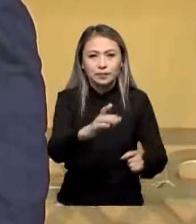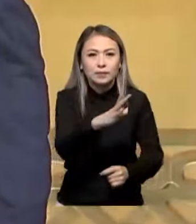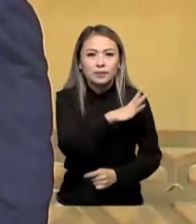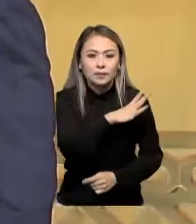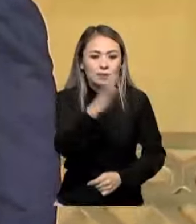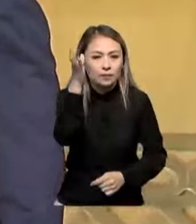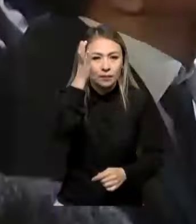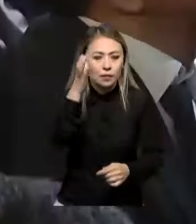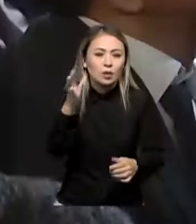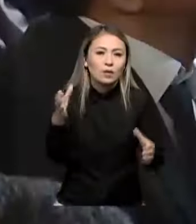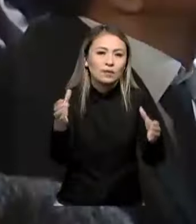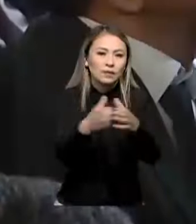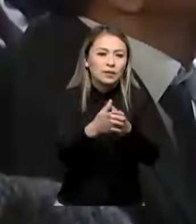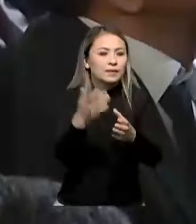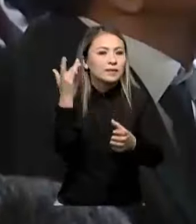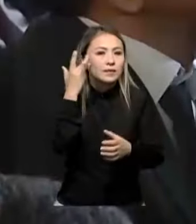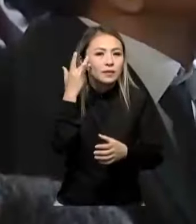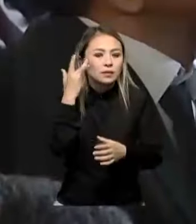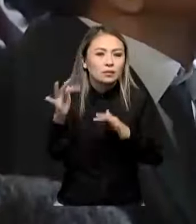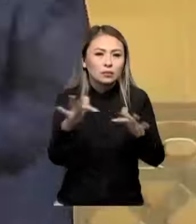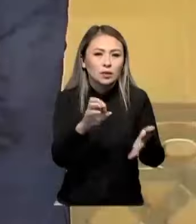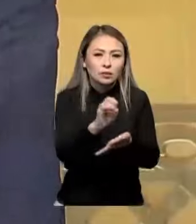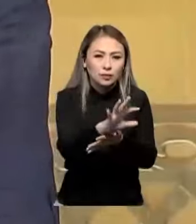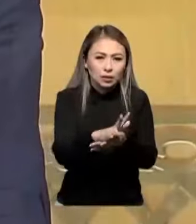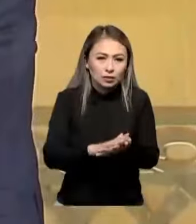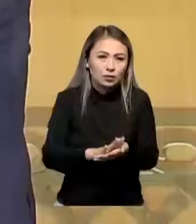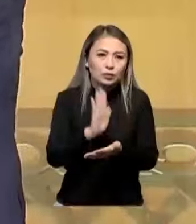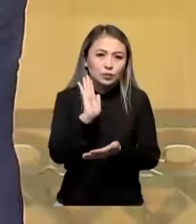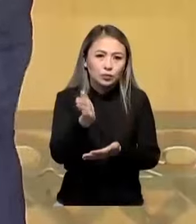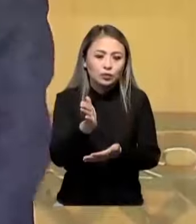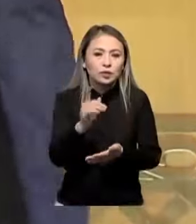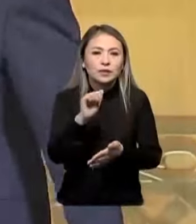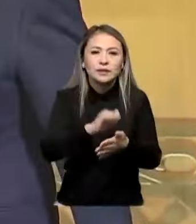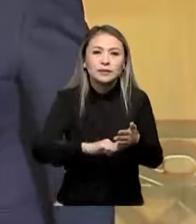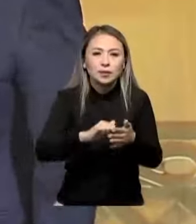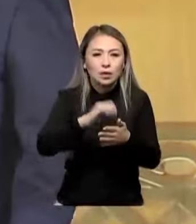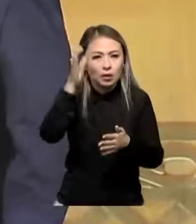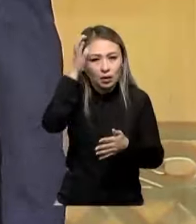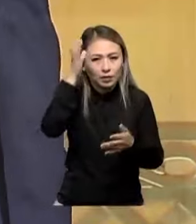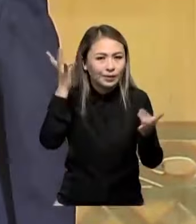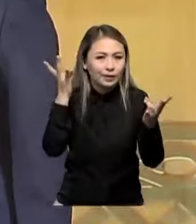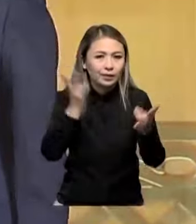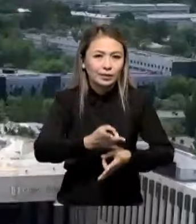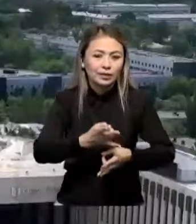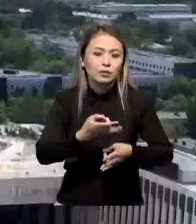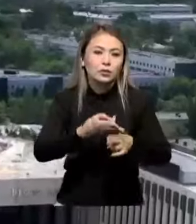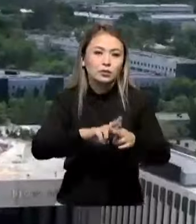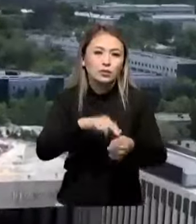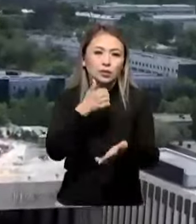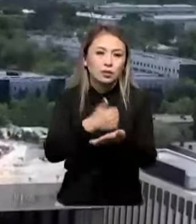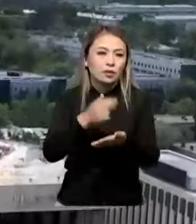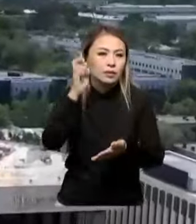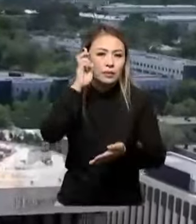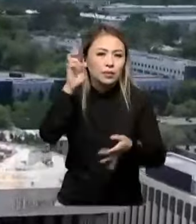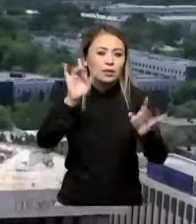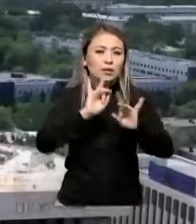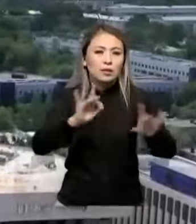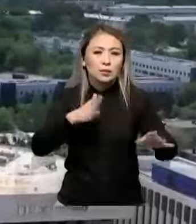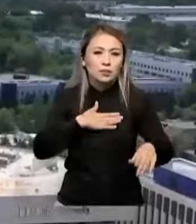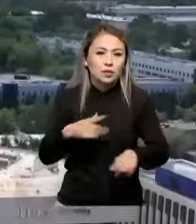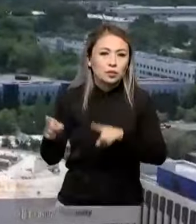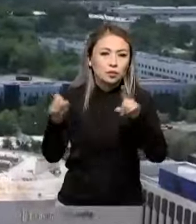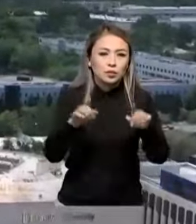башысы қалымдармен ғылымды қолдайтын нақты шарлар жалғаса беретін ата бөтті. Себебі ғылым керек. Қасым Жомар Токаев жиында мәлімдегенде біз көш